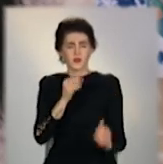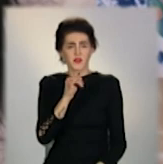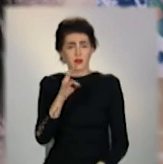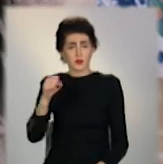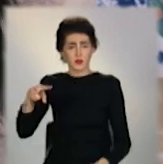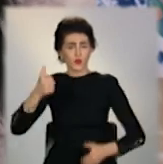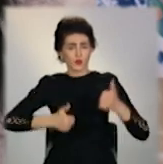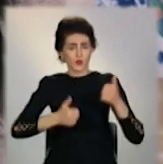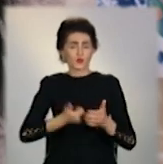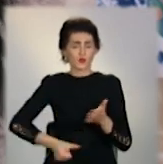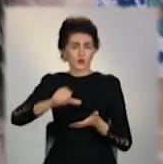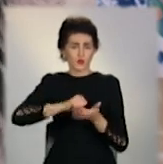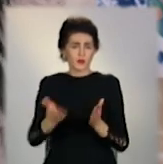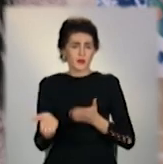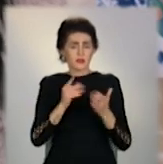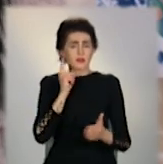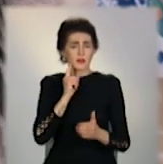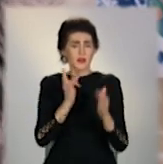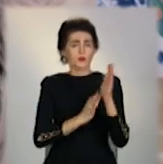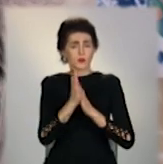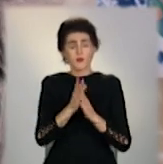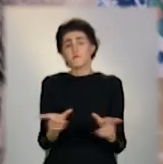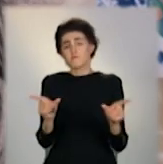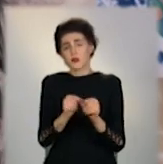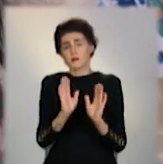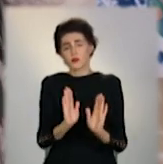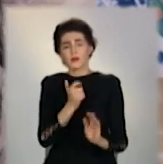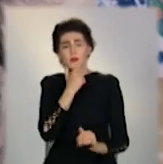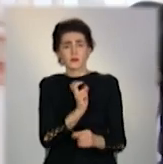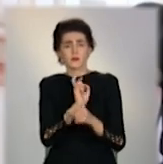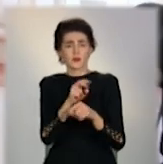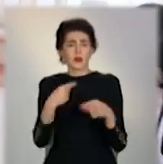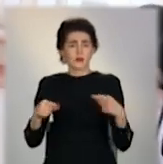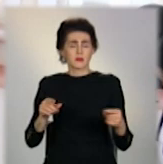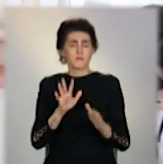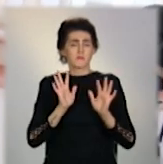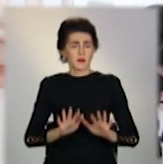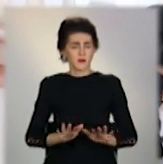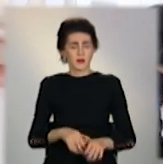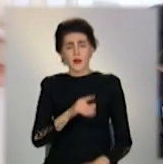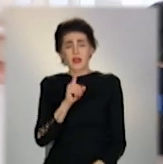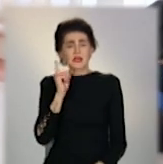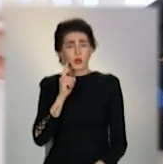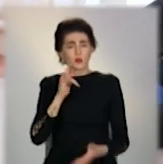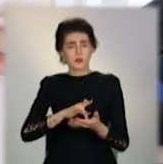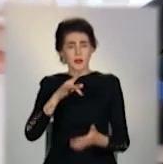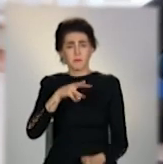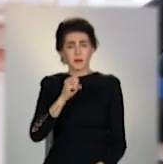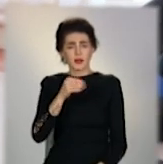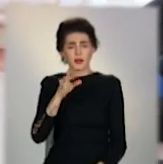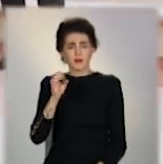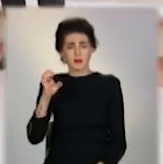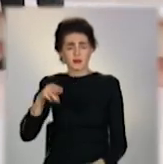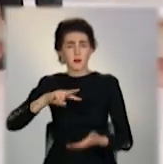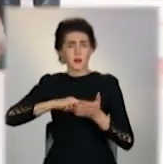учасниками екопрограми «Зелений росток». І спільно з ними ми посетимо ці міста. У Зеленому центрі Медінвест планують і надалі